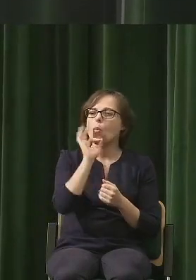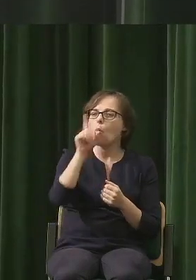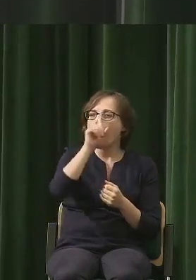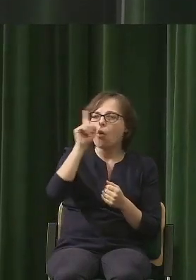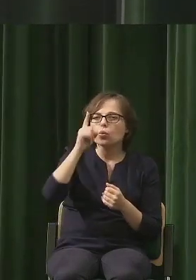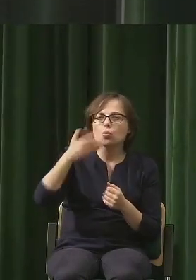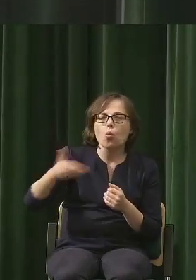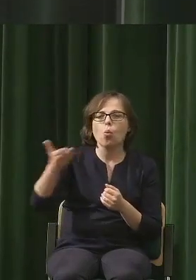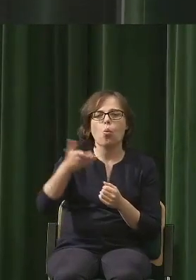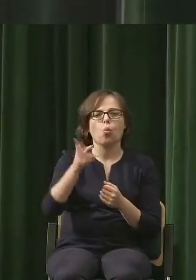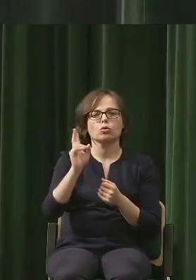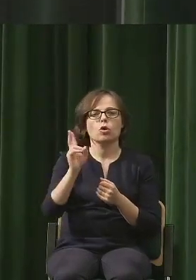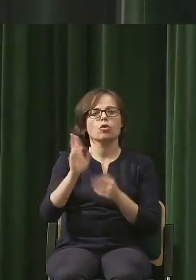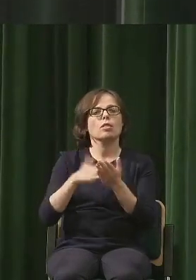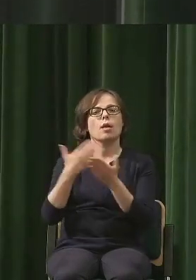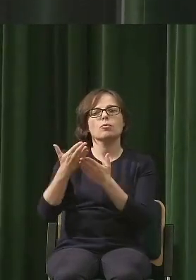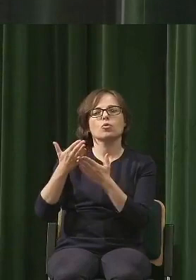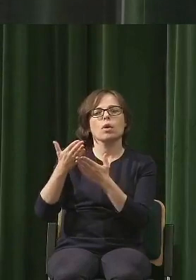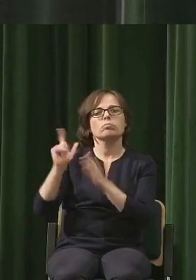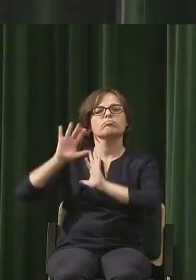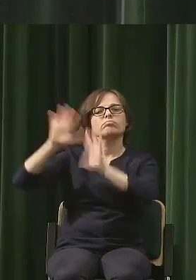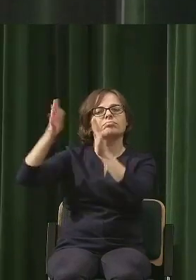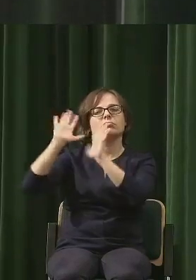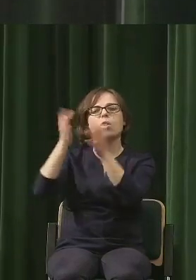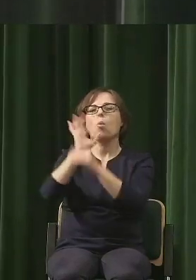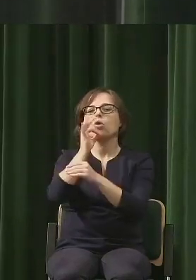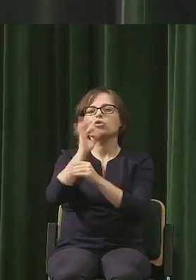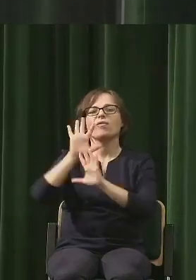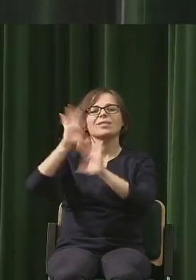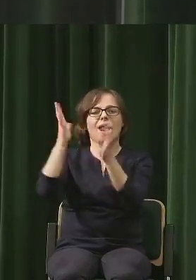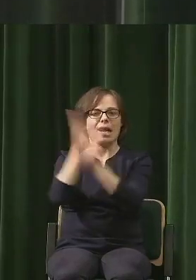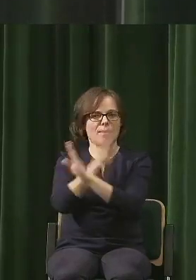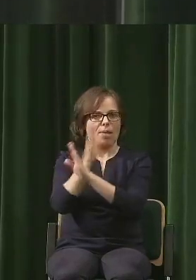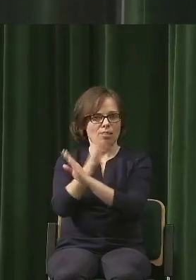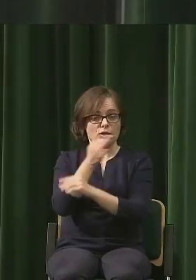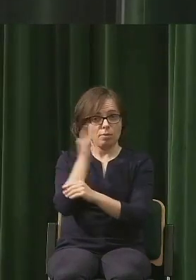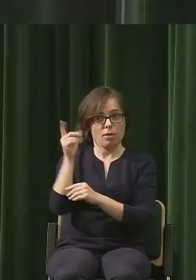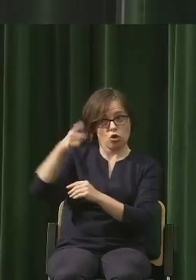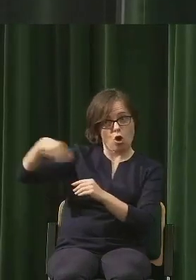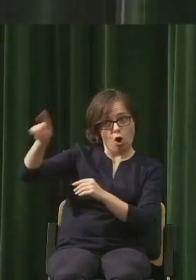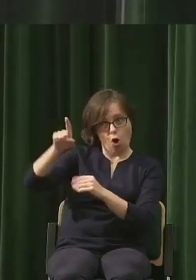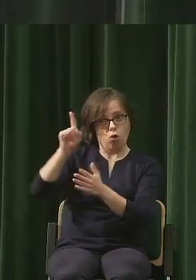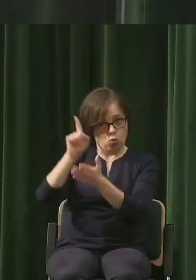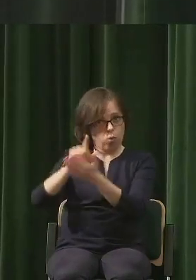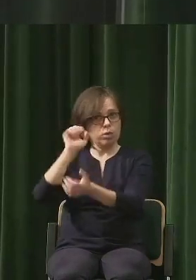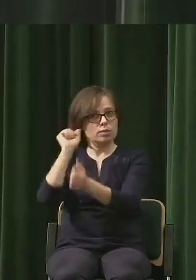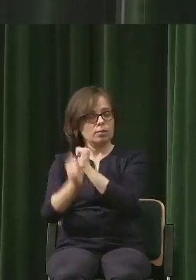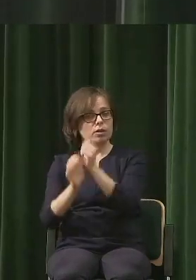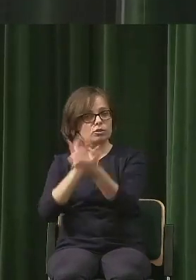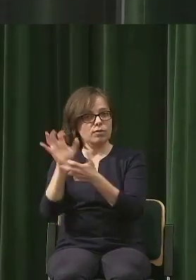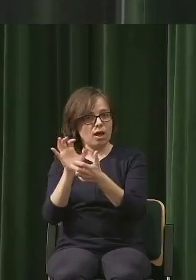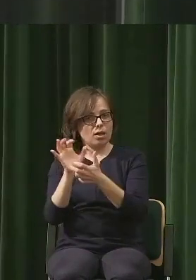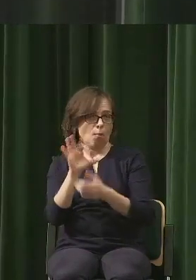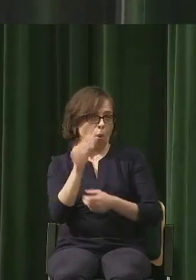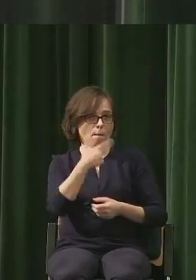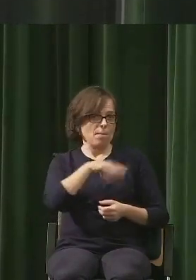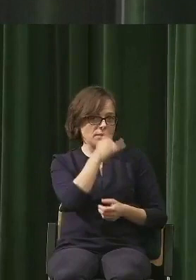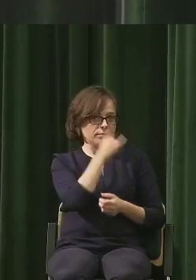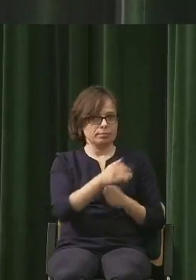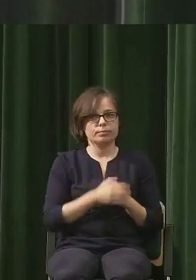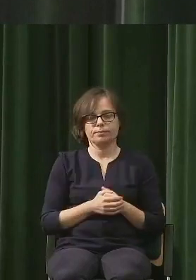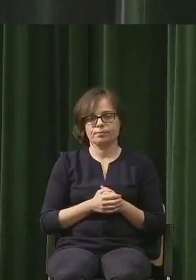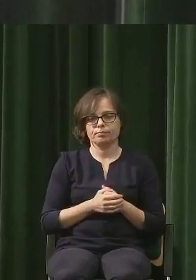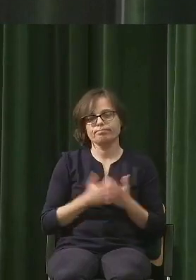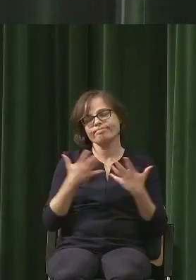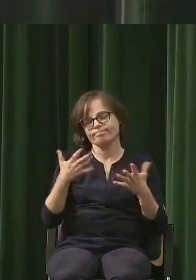ludziach, którzy na przykład wychodzą w młodzieżowym strajku klimatycznym? Czy oni zmienią to, czego nie możemy my zrobić? Można i trzeba.